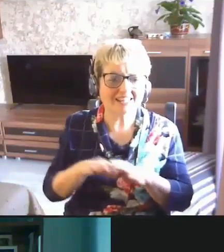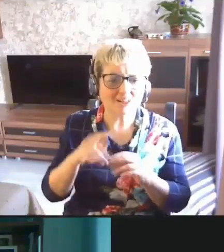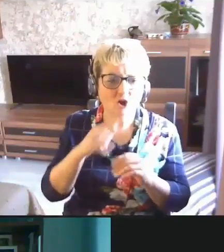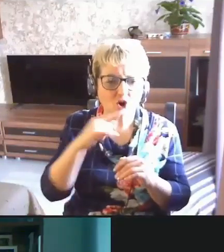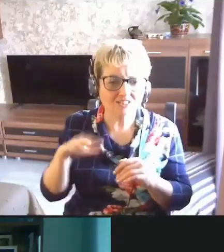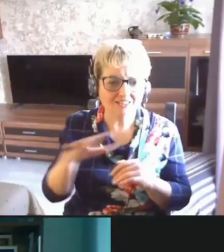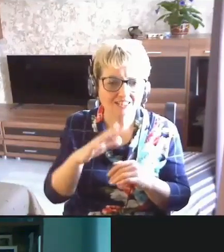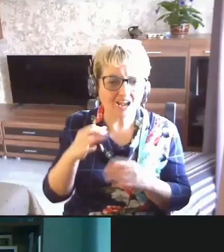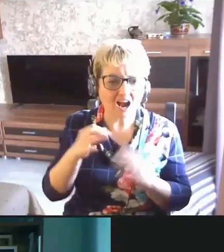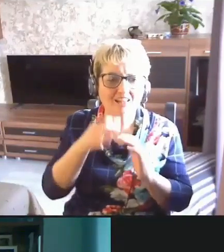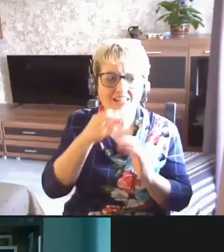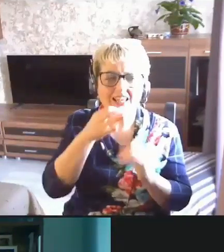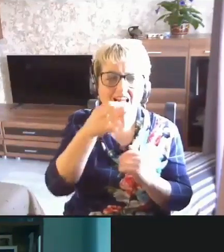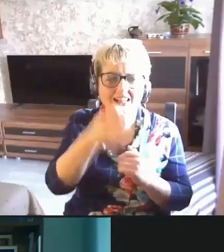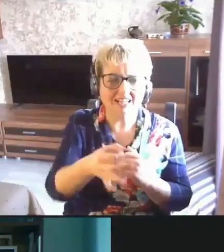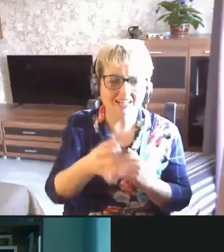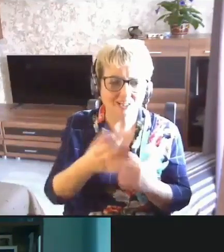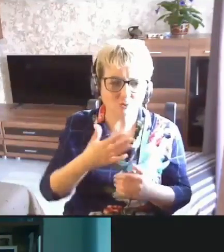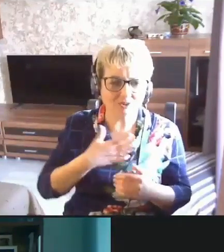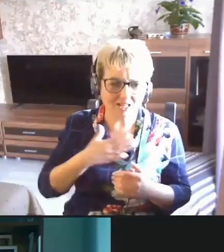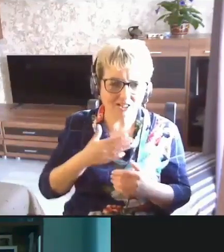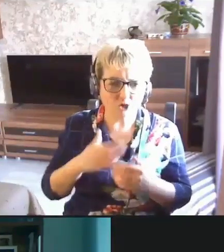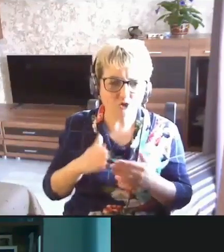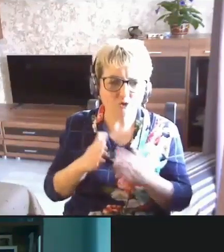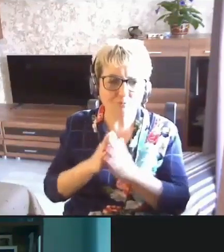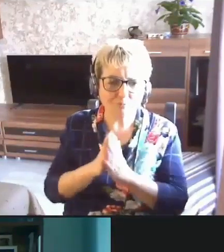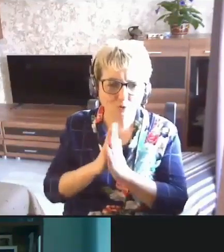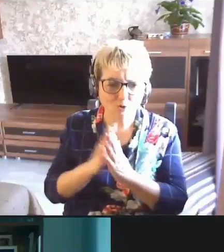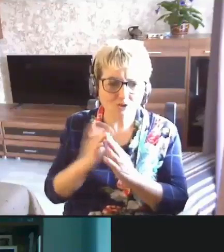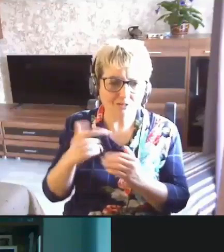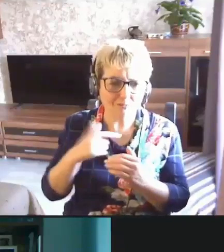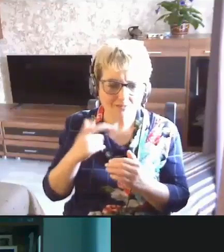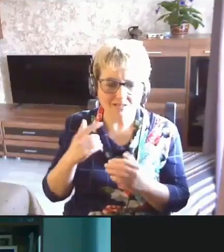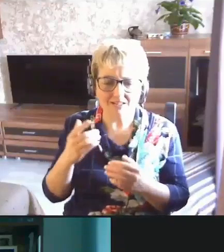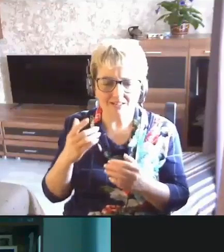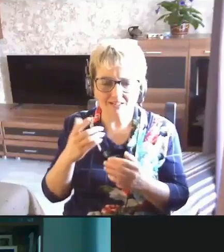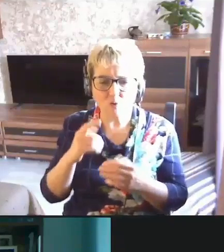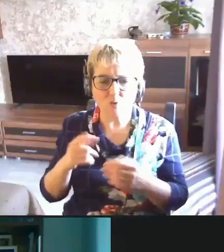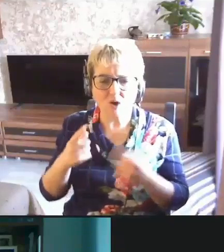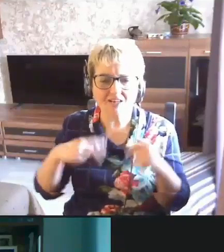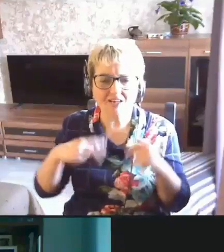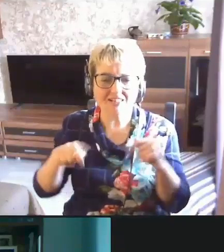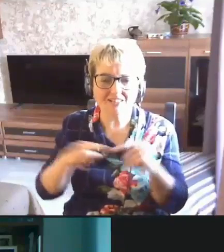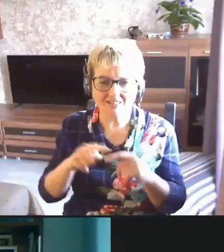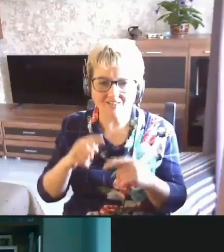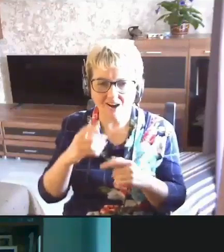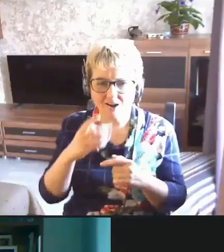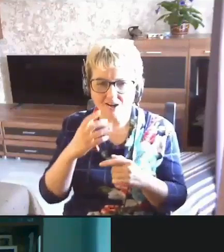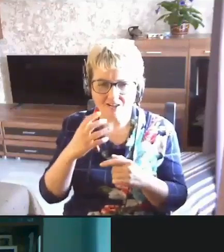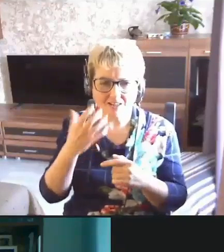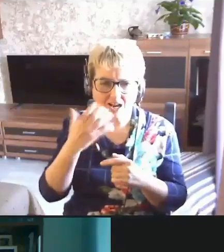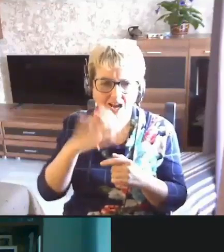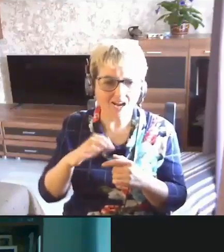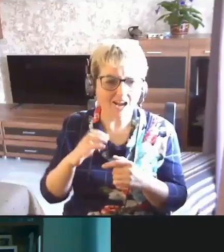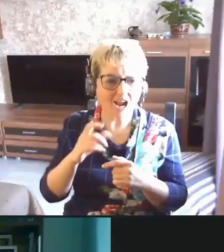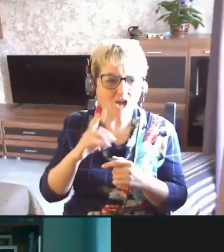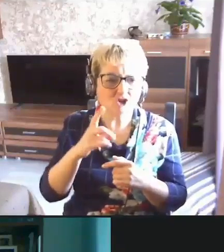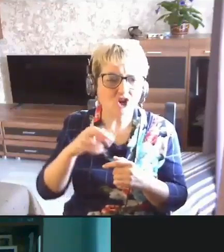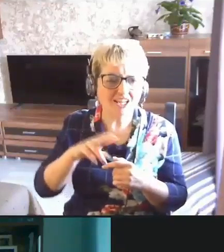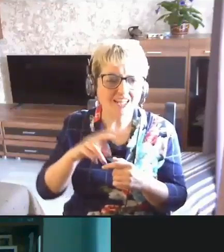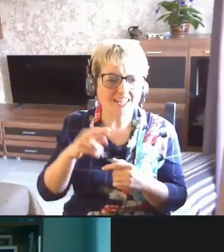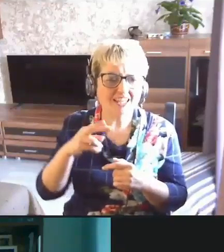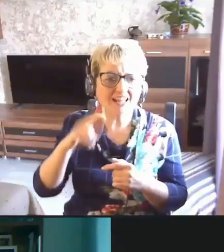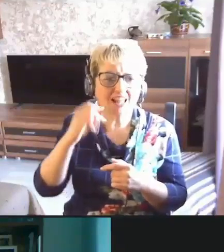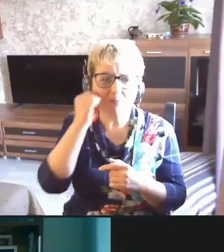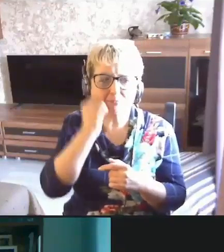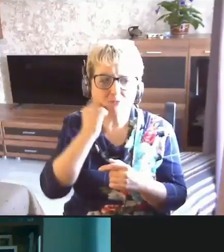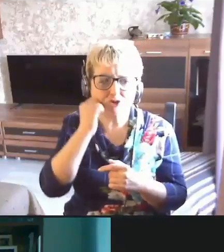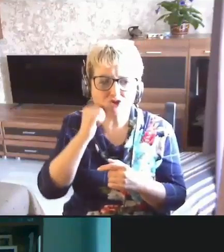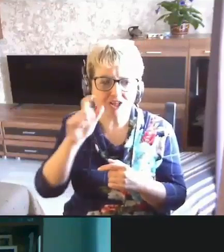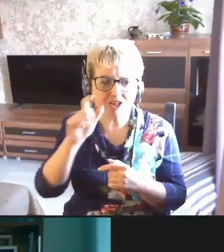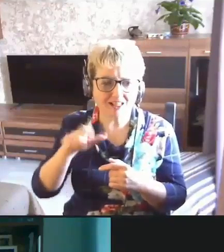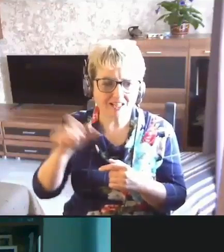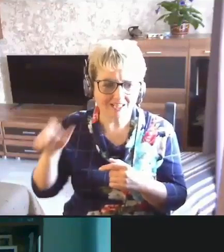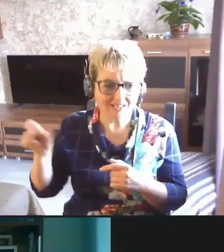отписывались на нашу просьбу, и мы организовали такую горячую линию для пожилых